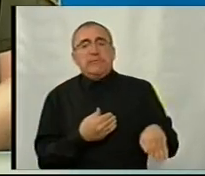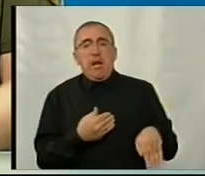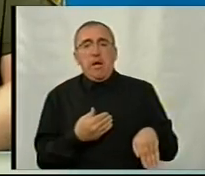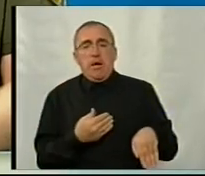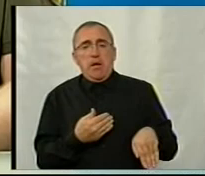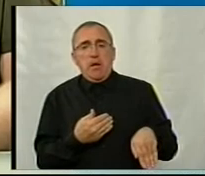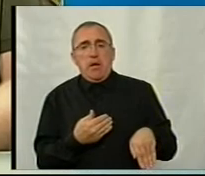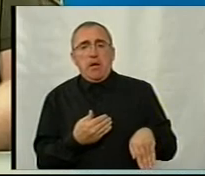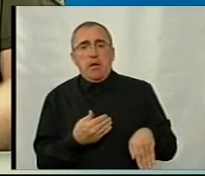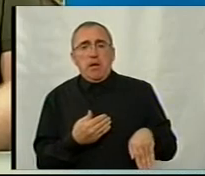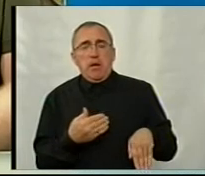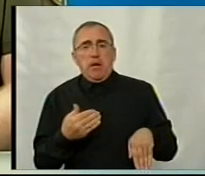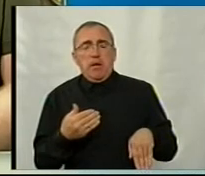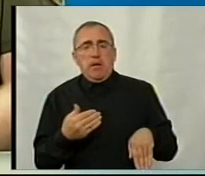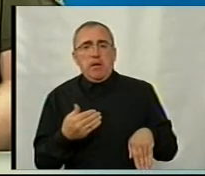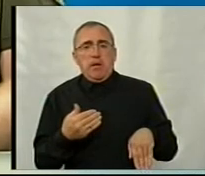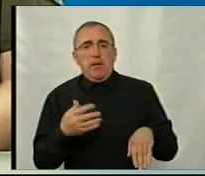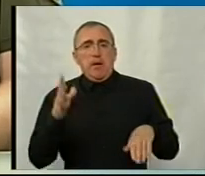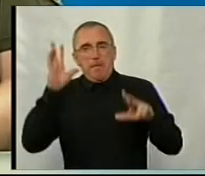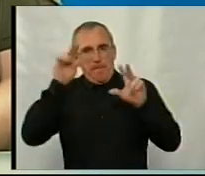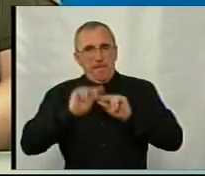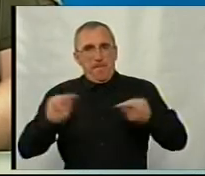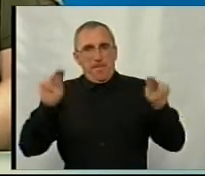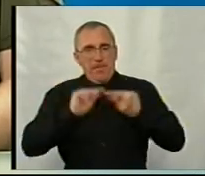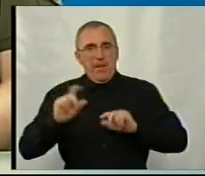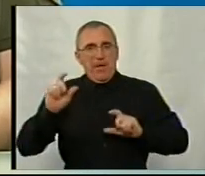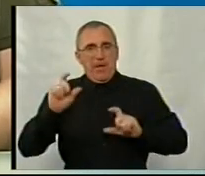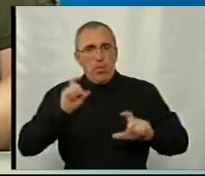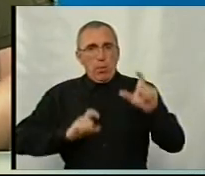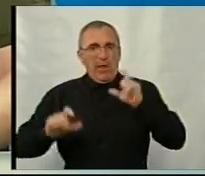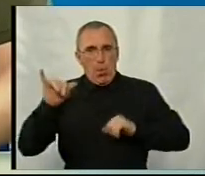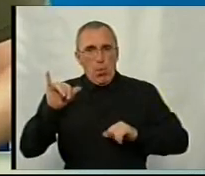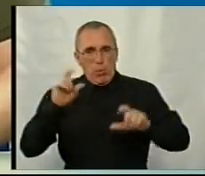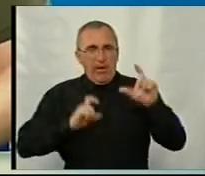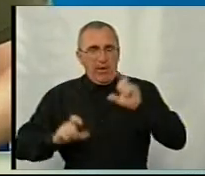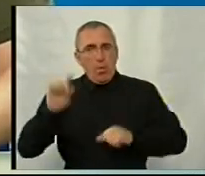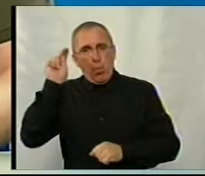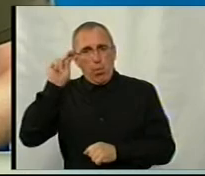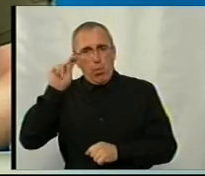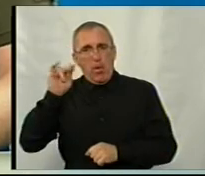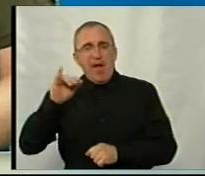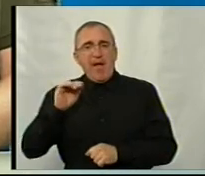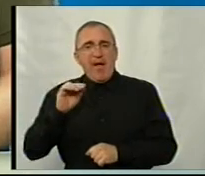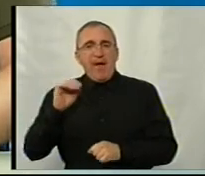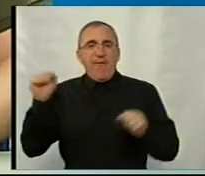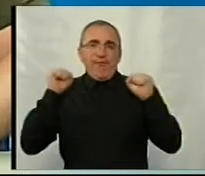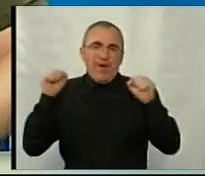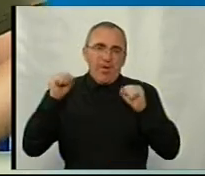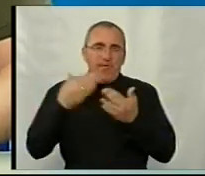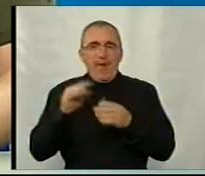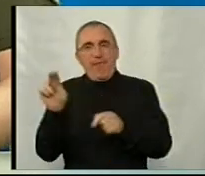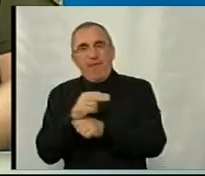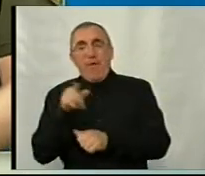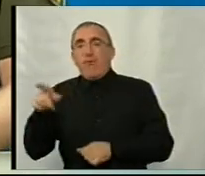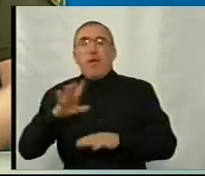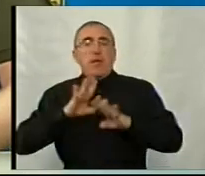педагогічного університету, де він навчався на факультеті фізичного виховання,